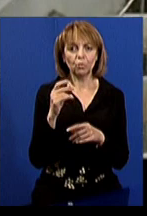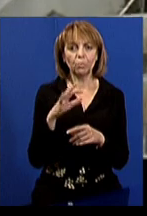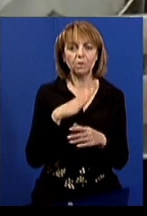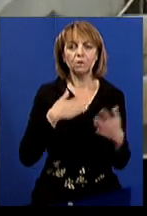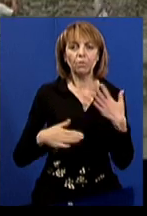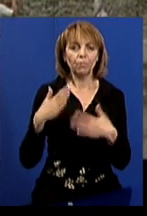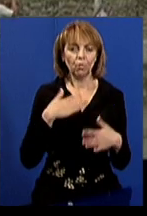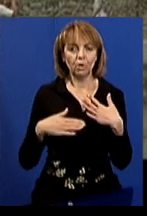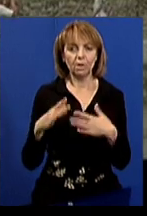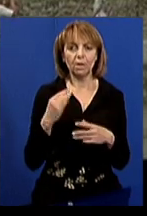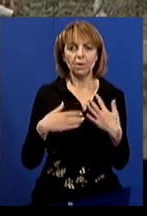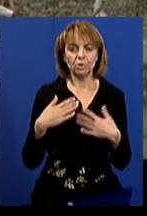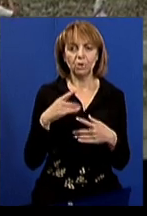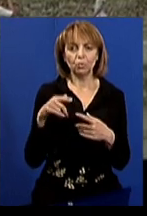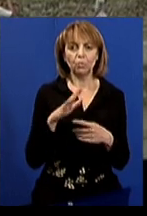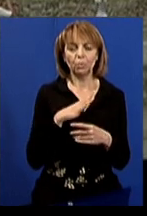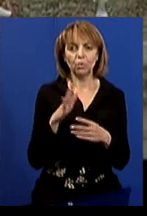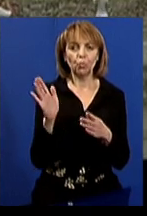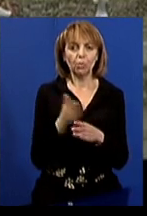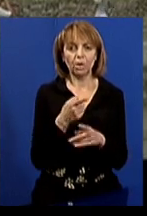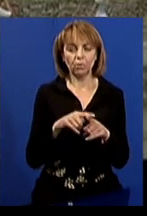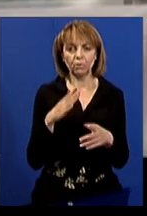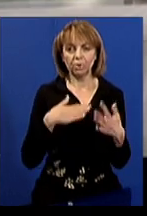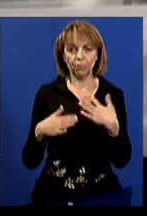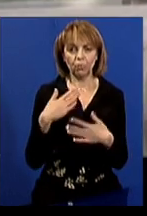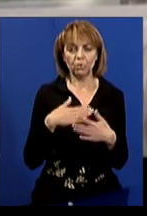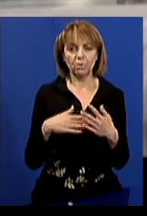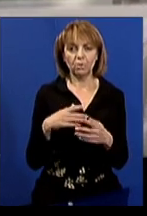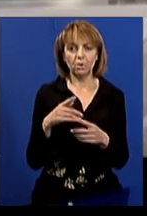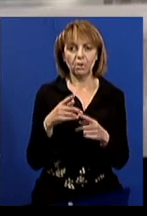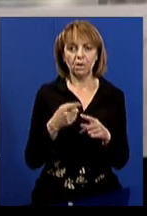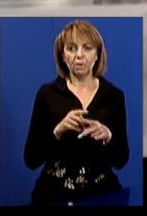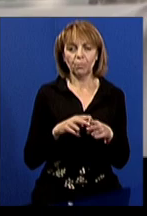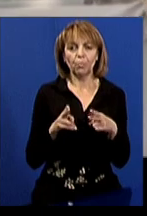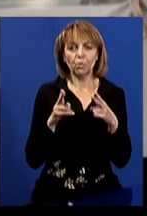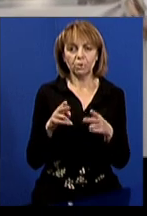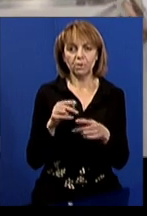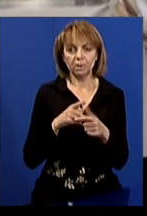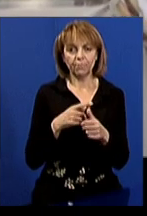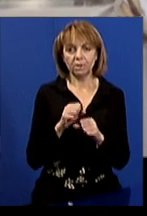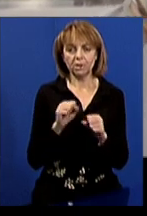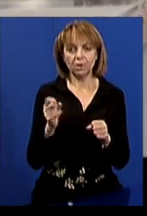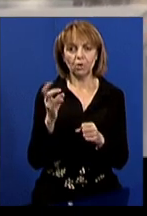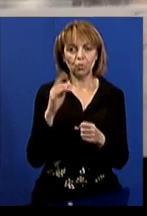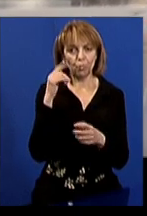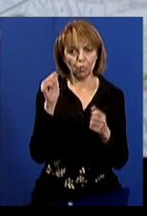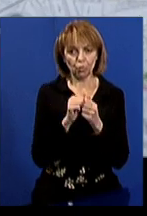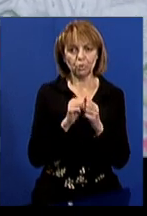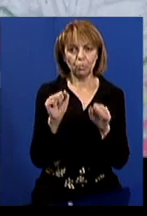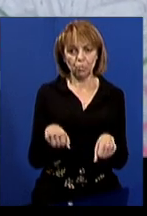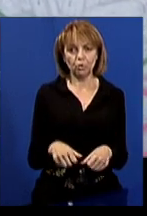задоволення та радості. Тут позбавити такого задоволення злочином назвати не можна, але недоумством можна.